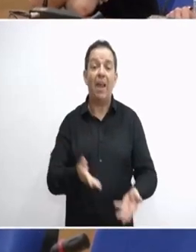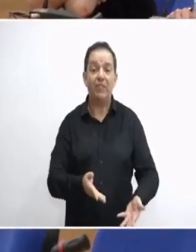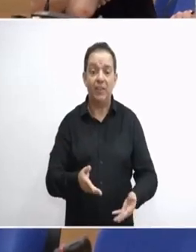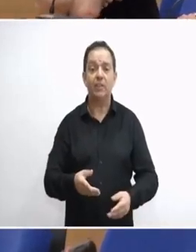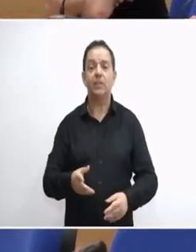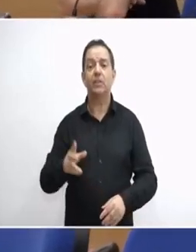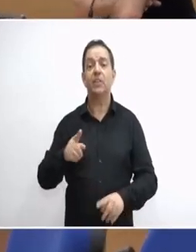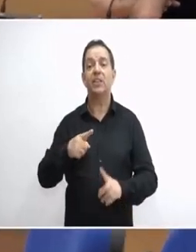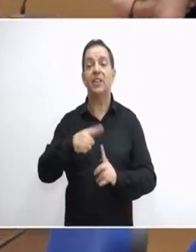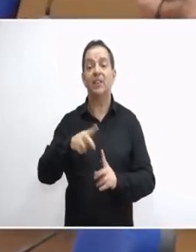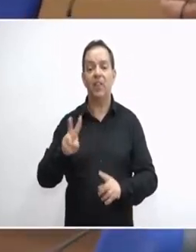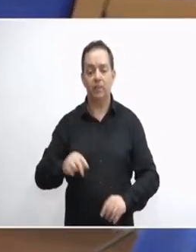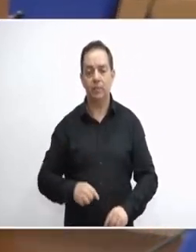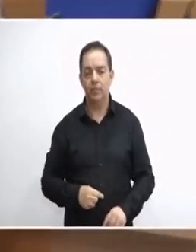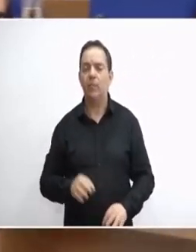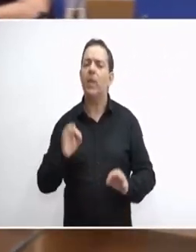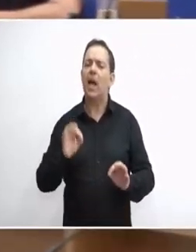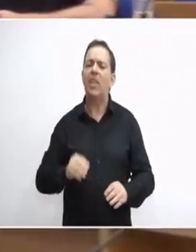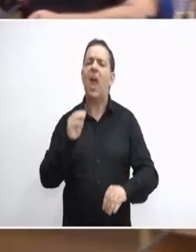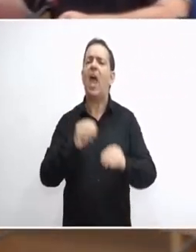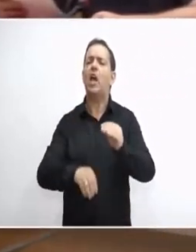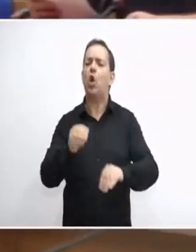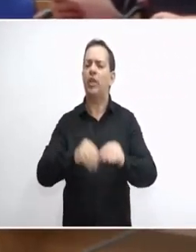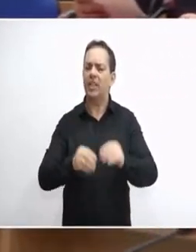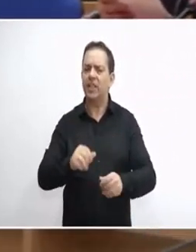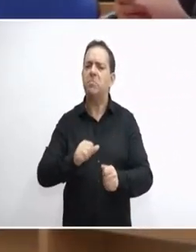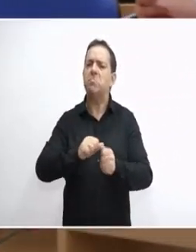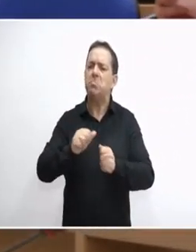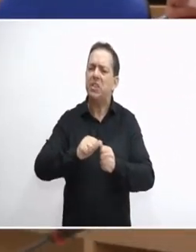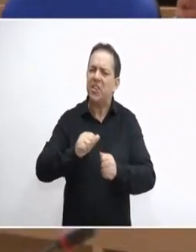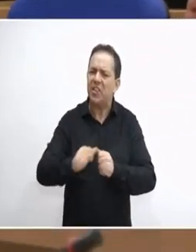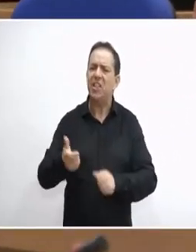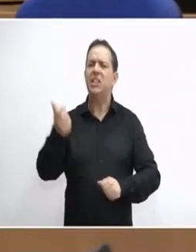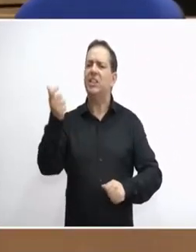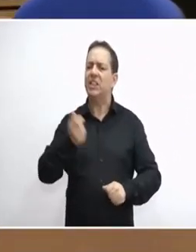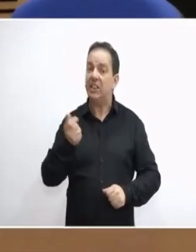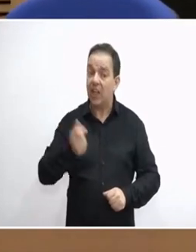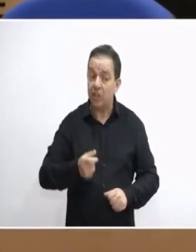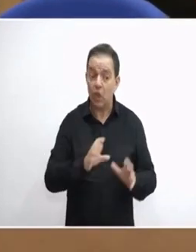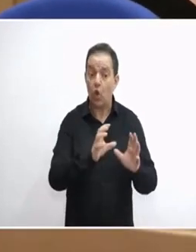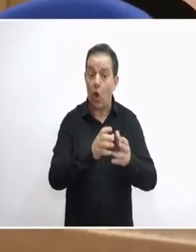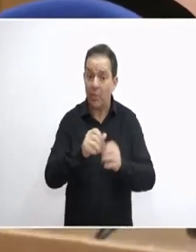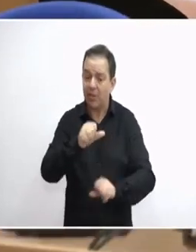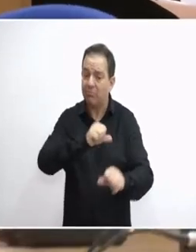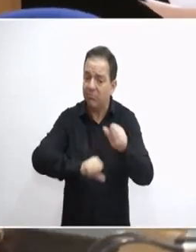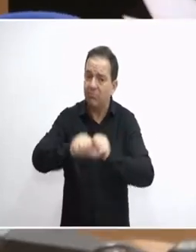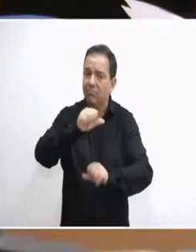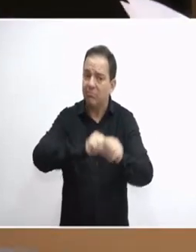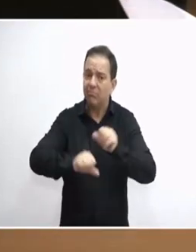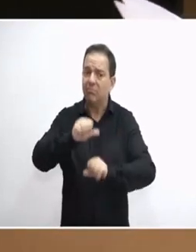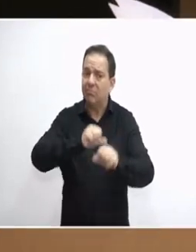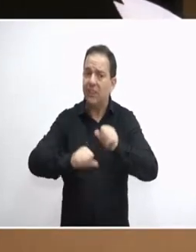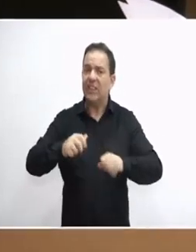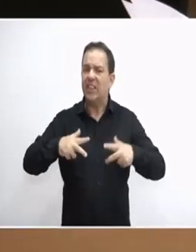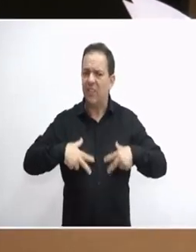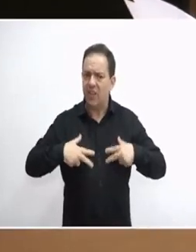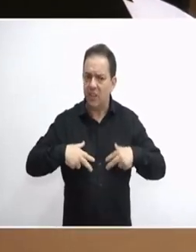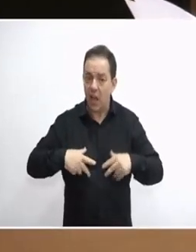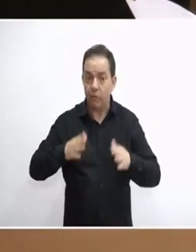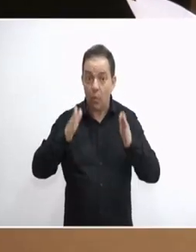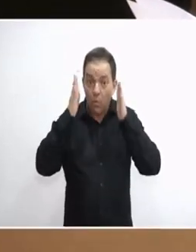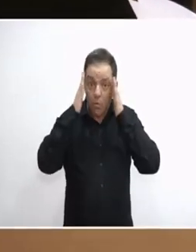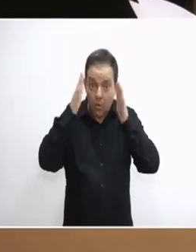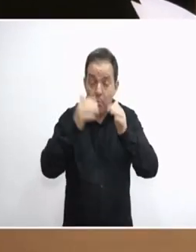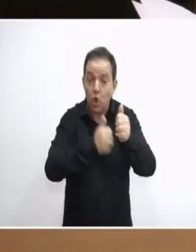Κύριε Πρόεδρε, σε κάθε εκλογική διαδικασία, οι μισθοί και οι συντάξεις για τα κόμματα που αλλάζουν την κυβερνητική σκητάλη είναι πρωτεύουσα